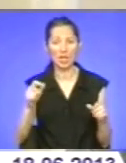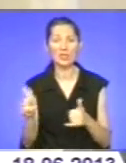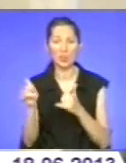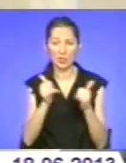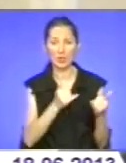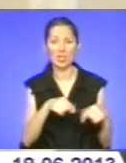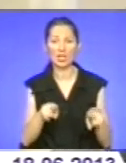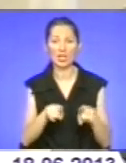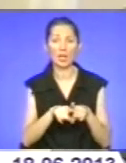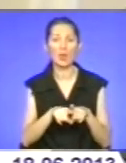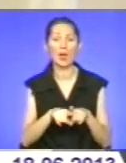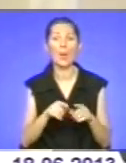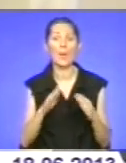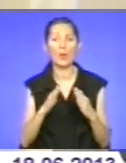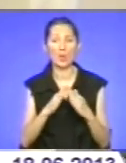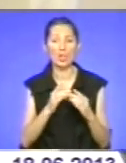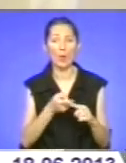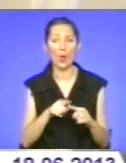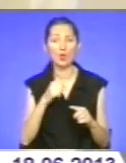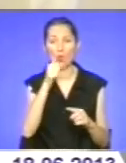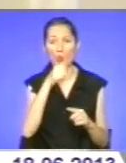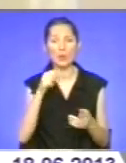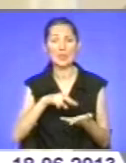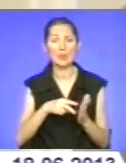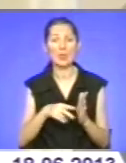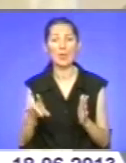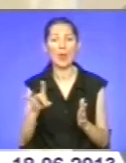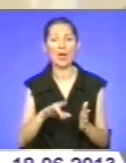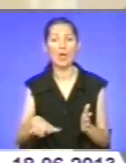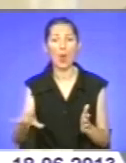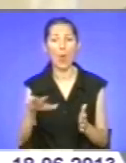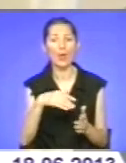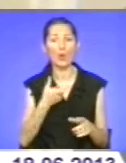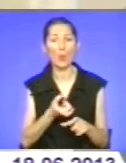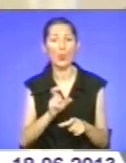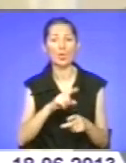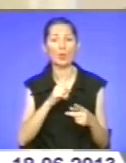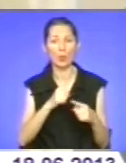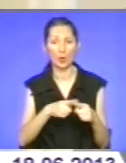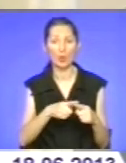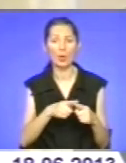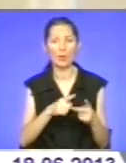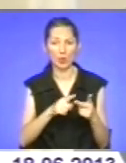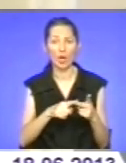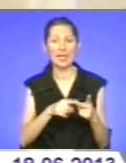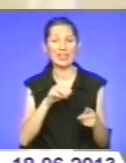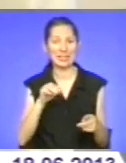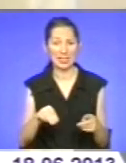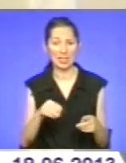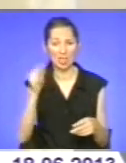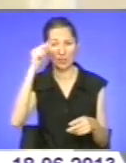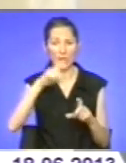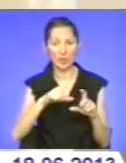приміщеннями. У цьому році за планами регіонів понад полутора тисяч навчальних закладів має бути забезпечено